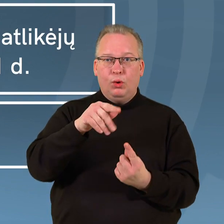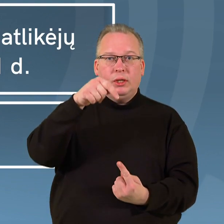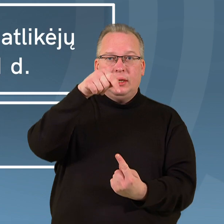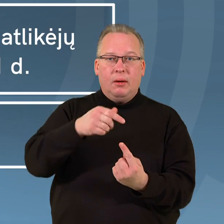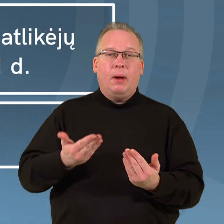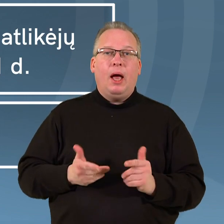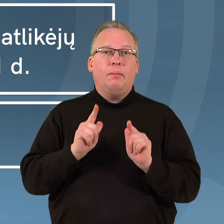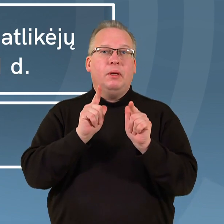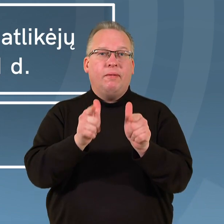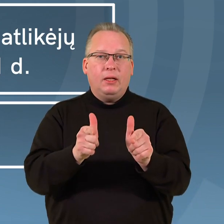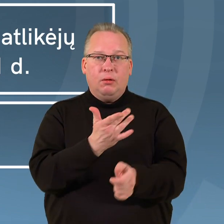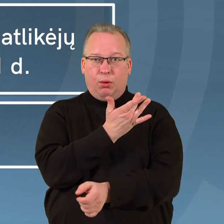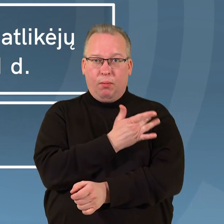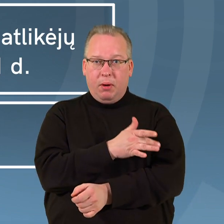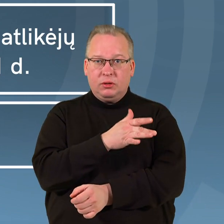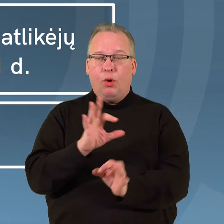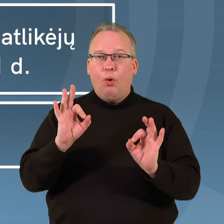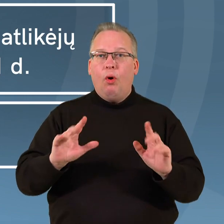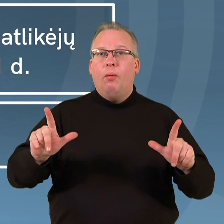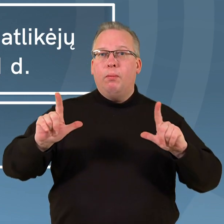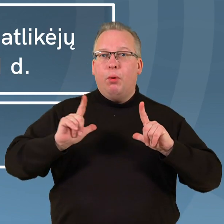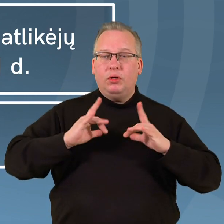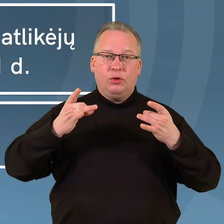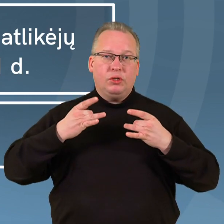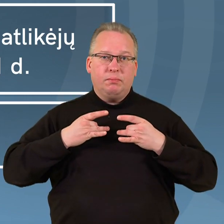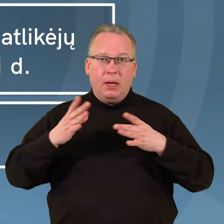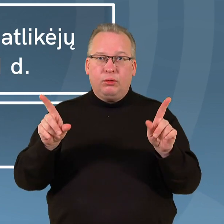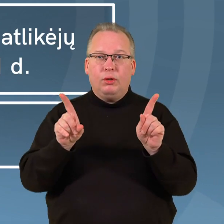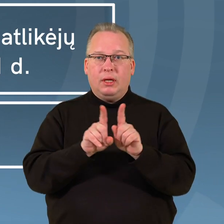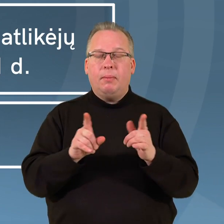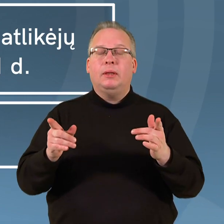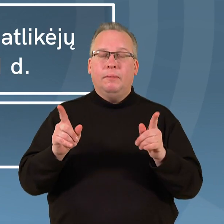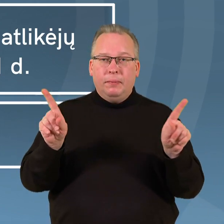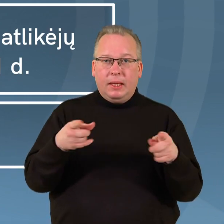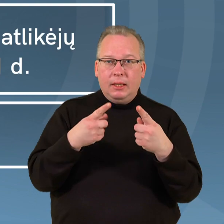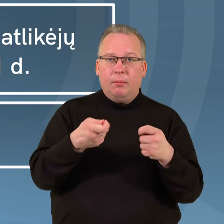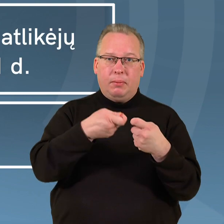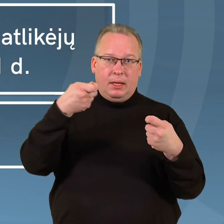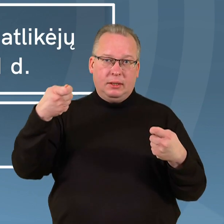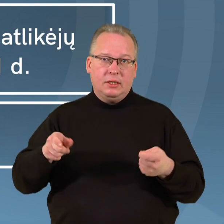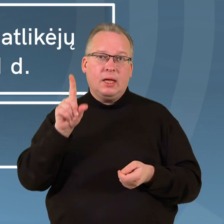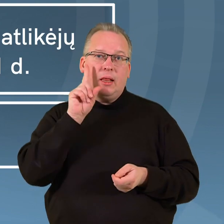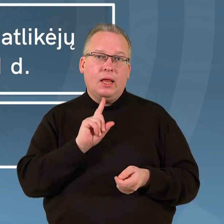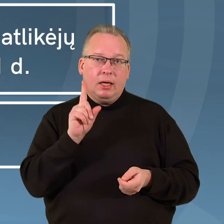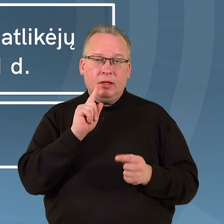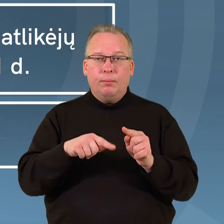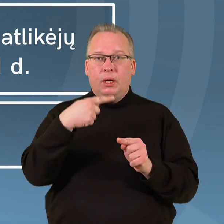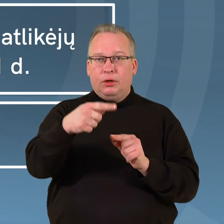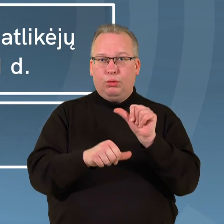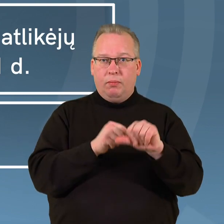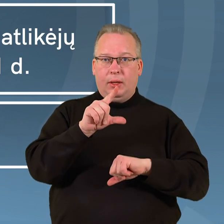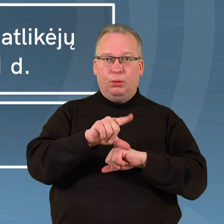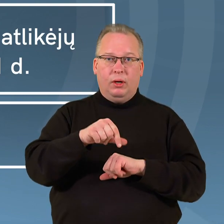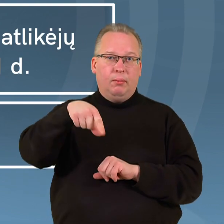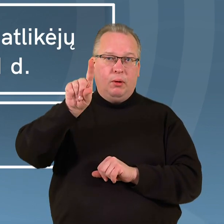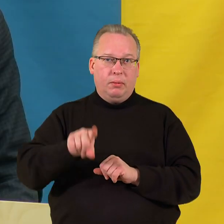apgyvendinimo paslaugoms, o poilsio ir sporto renginių bei atlikėjų paslaugoms pratesta laikinai iki kitų metų Liepos